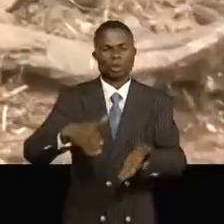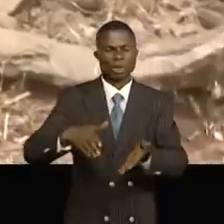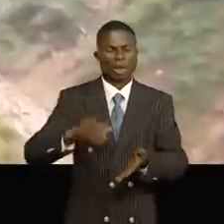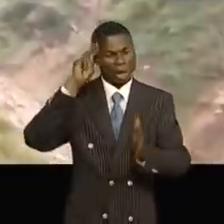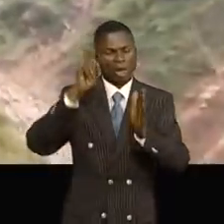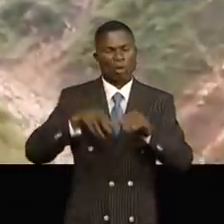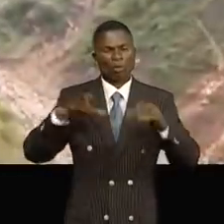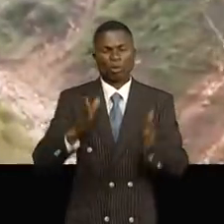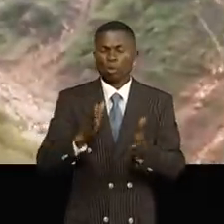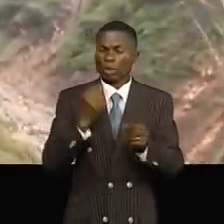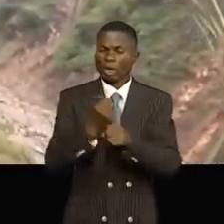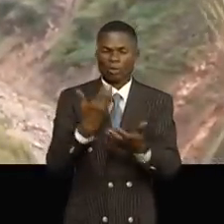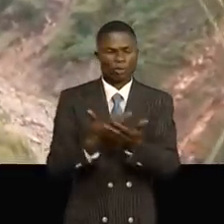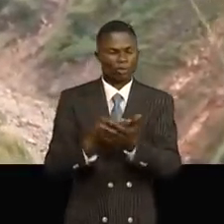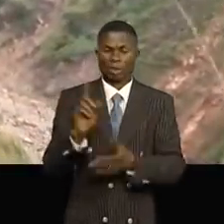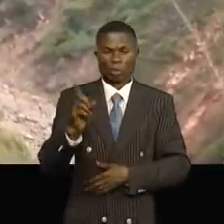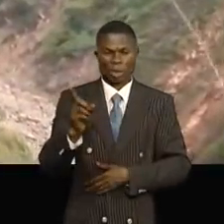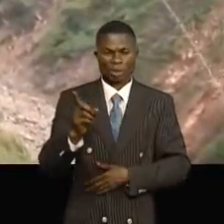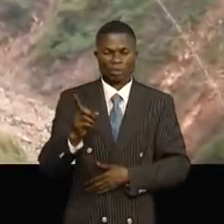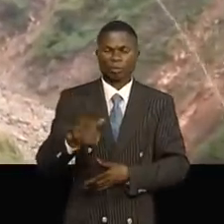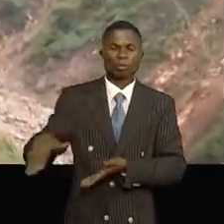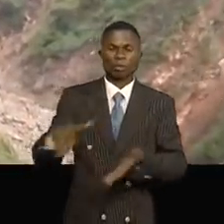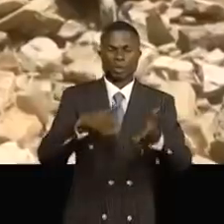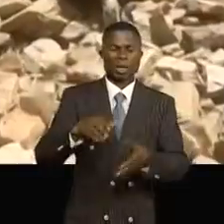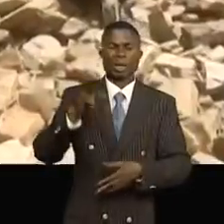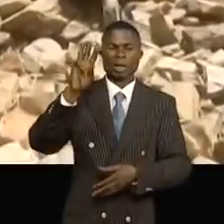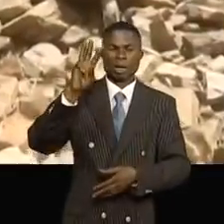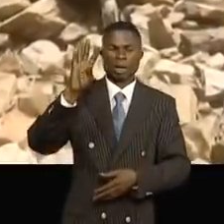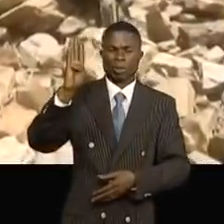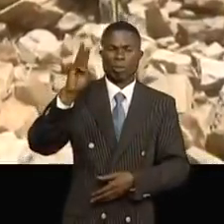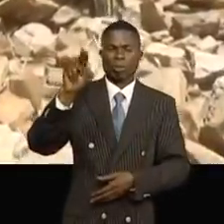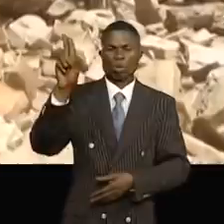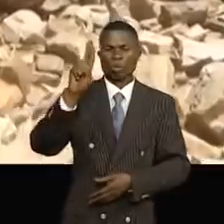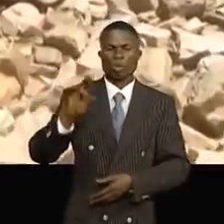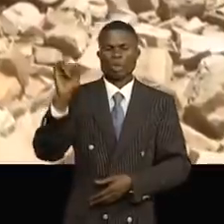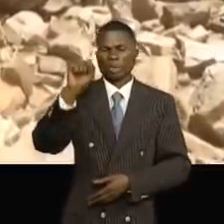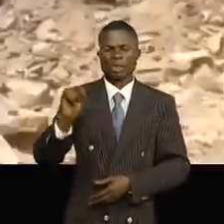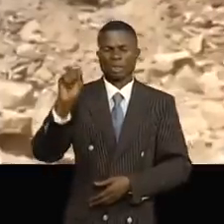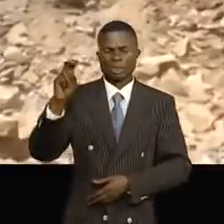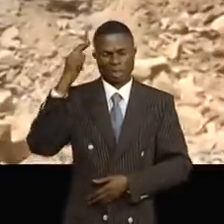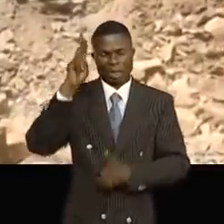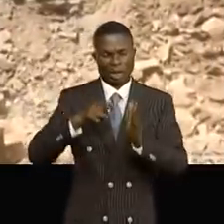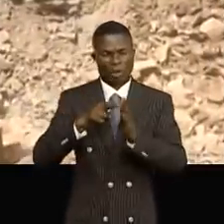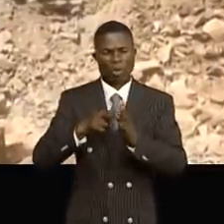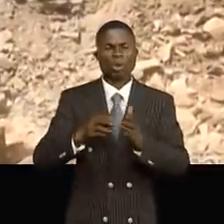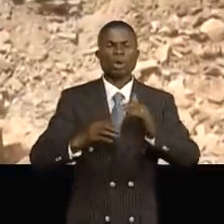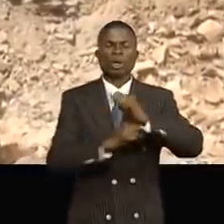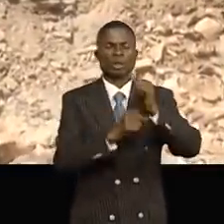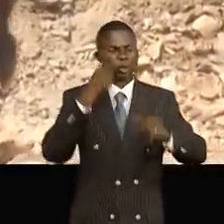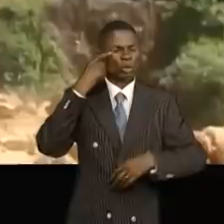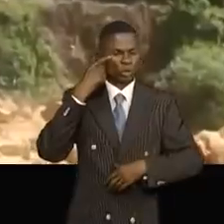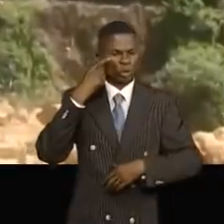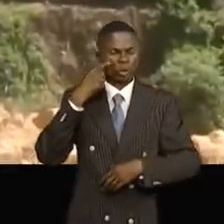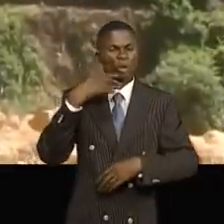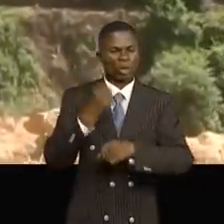gouvernement congolais n'agit pas si vite. La variante de Businga reste la seule voie que le gouvernement congolais et ses partenaires chinois pourraient